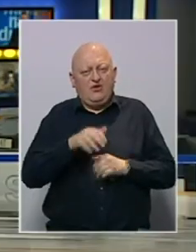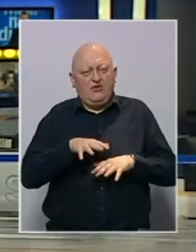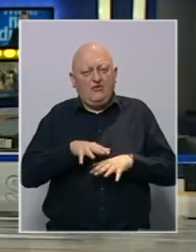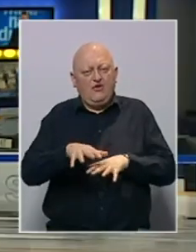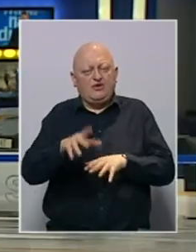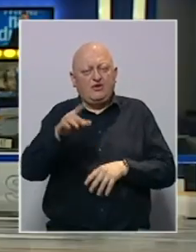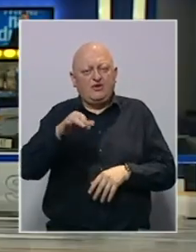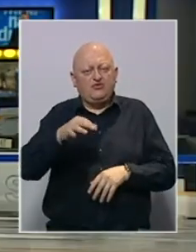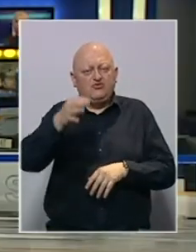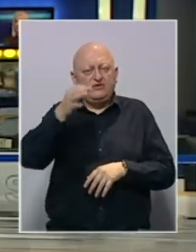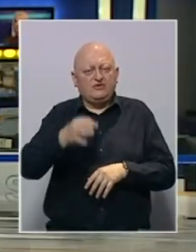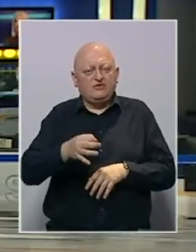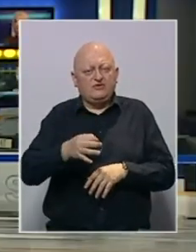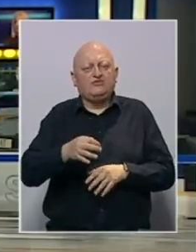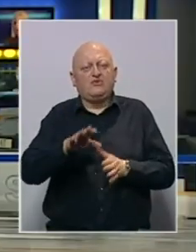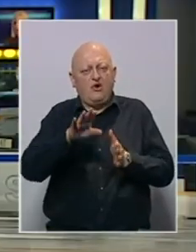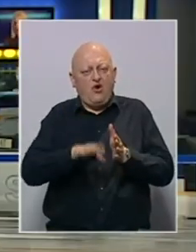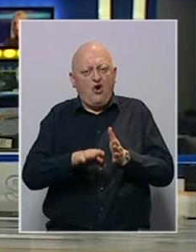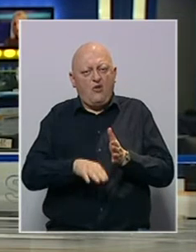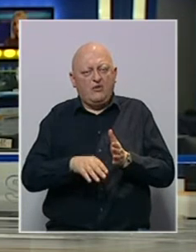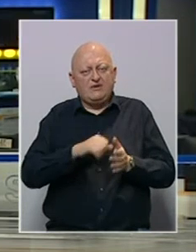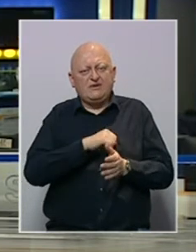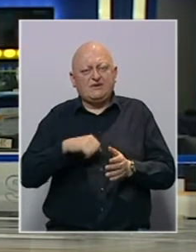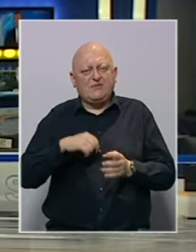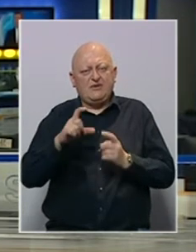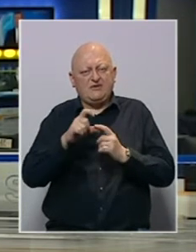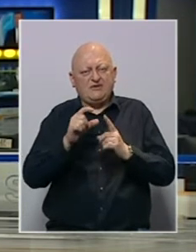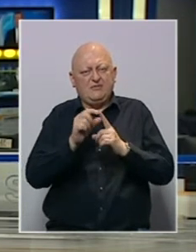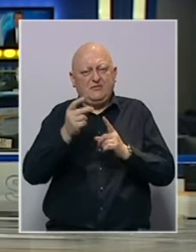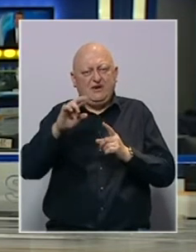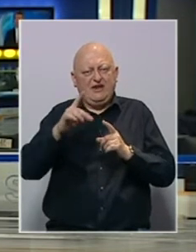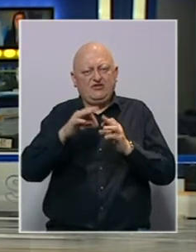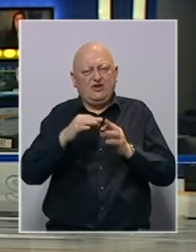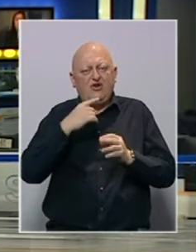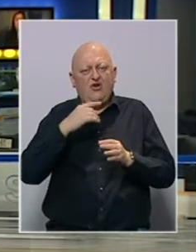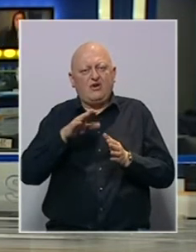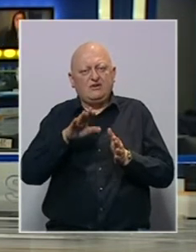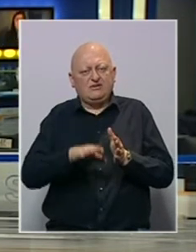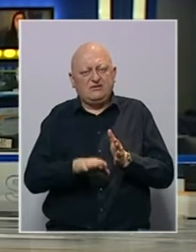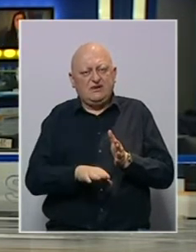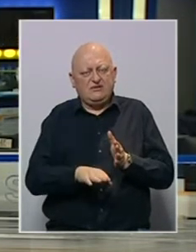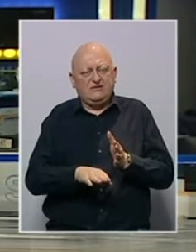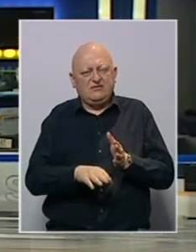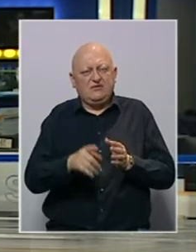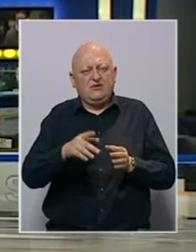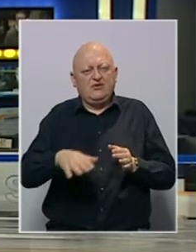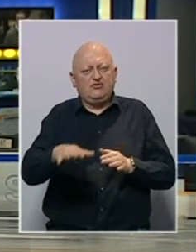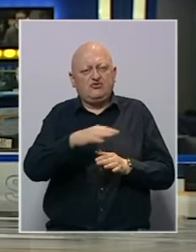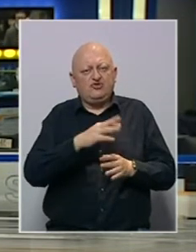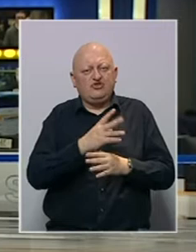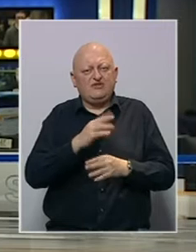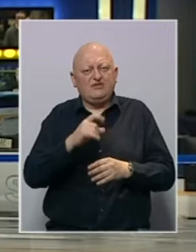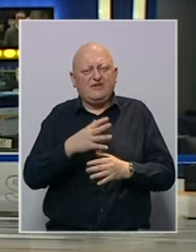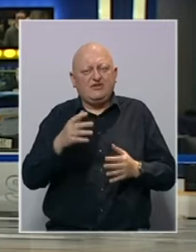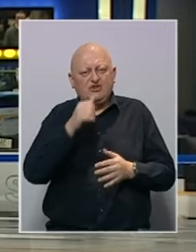Vodostaje i rijeka na području Tuzlanskog kantona su u opadanju izuzev spreče koja stagnira. Na području